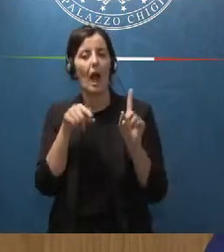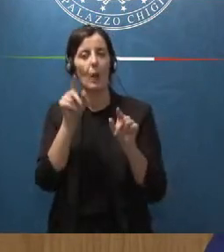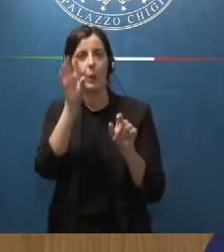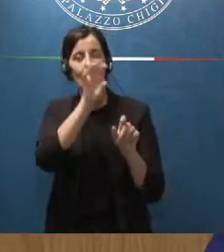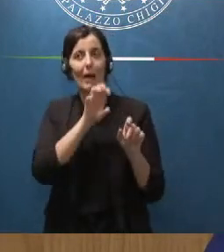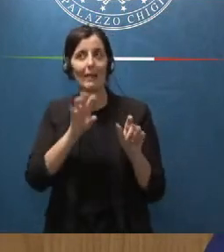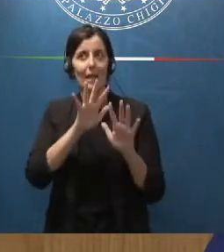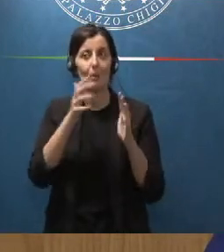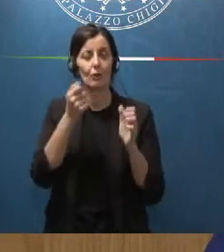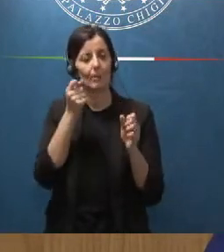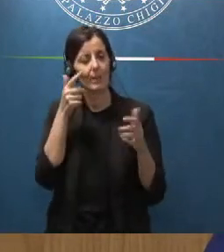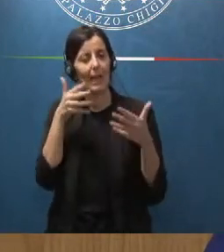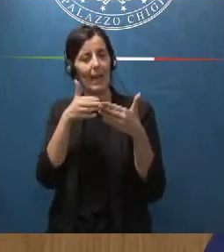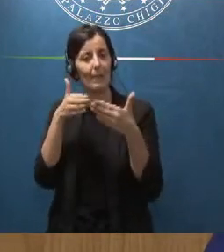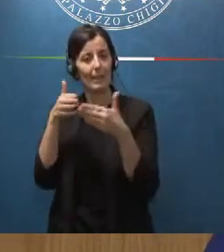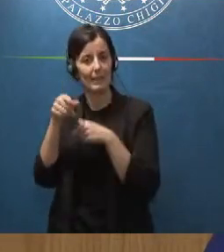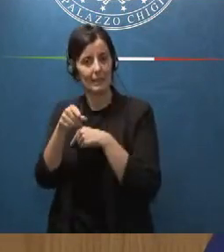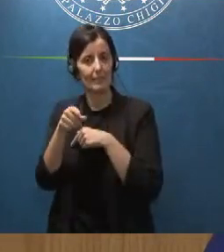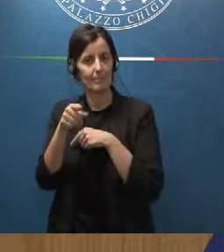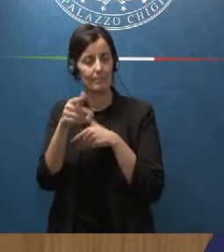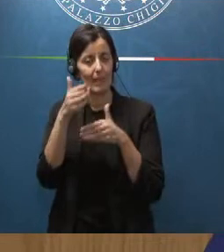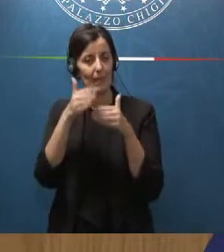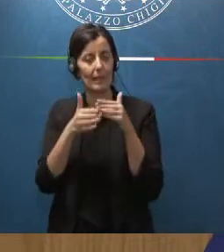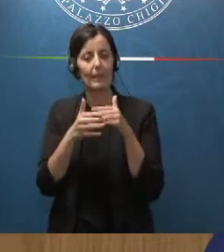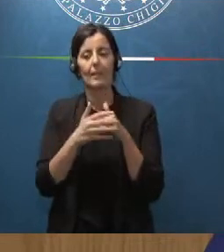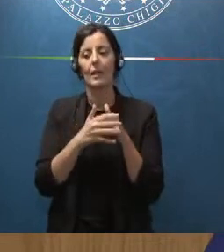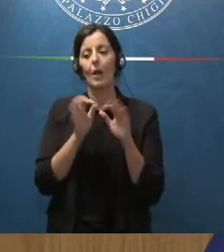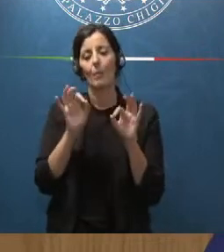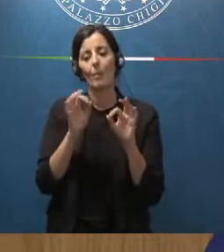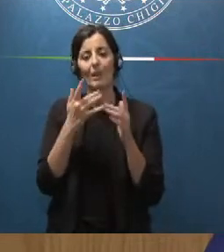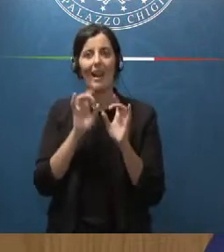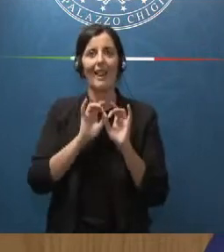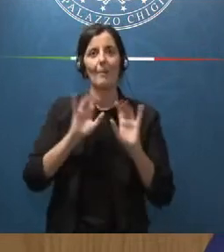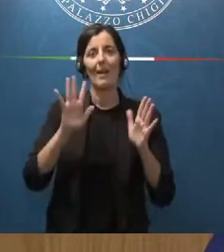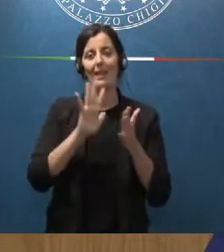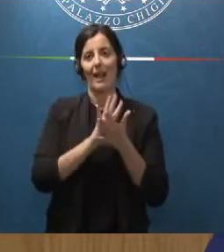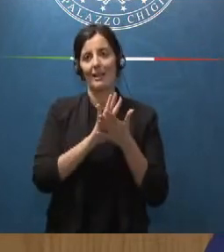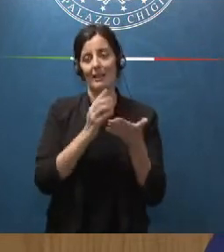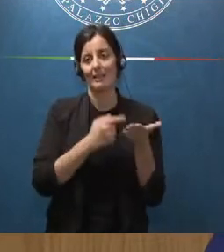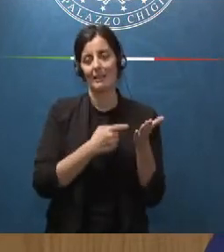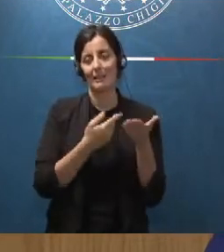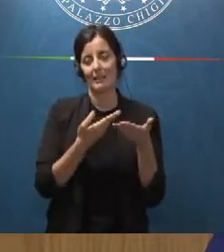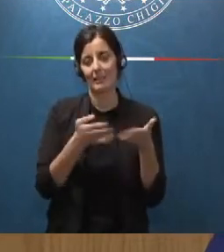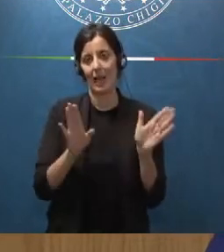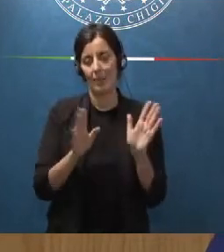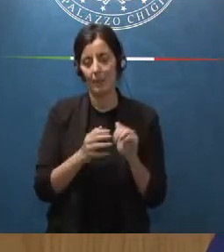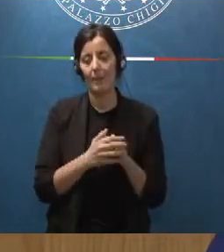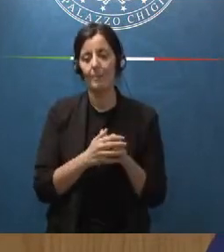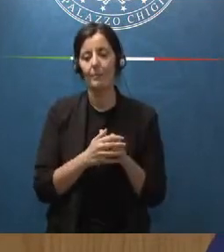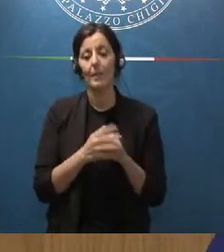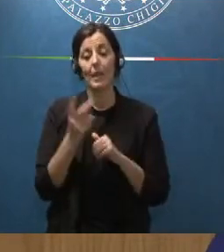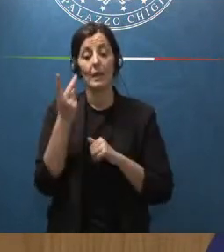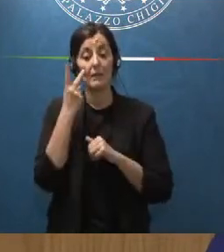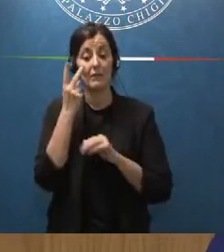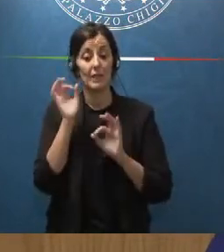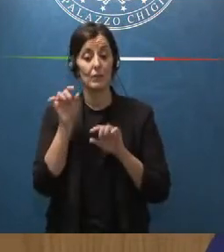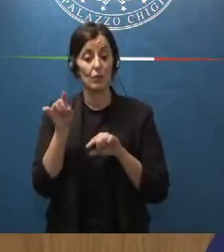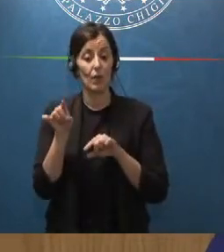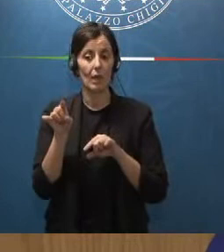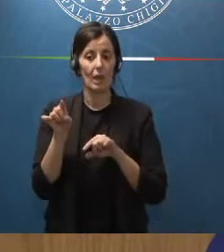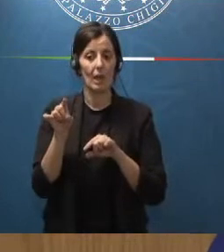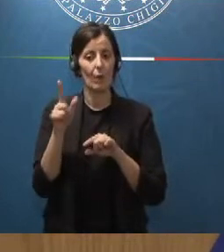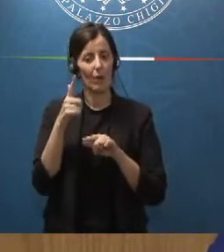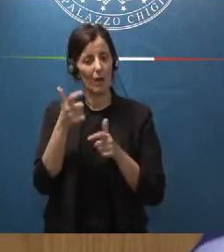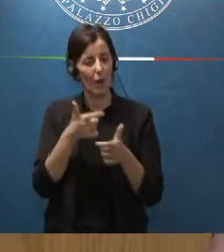paesi del mondo quindi per quanto riguarda la libertà di stampa visto che ha fatto anche il